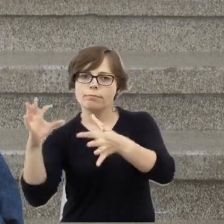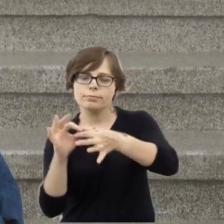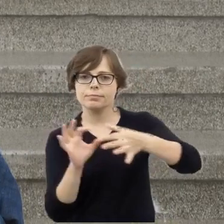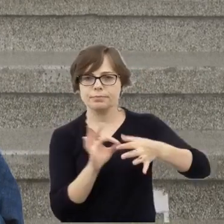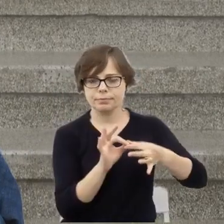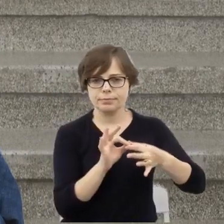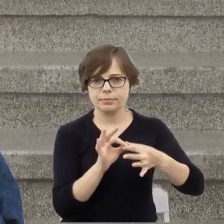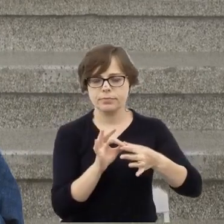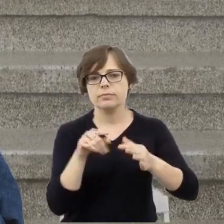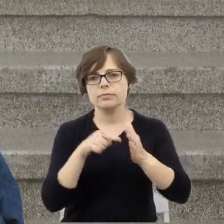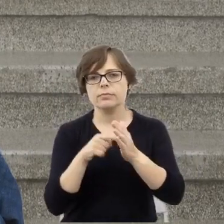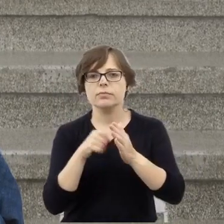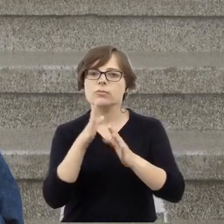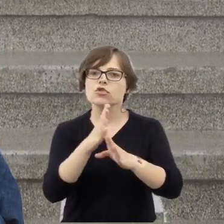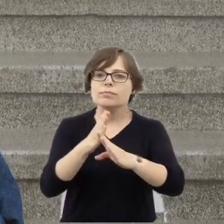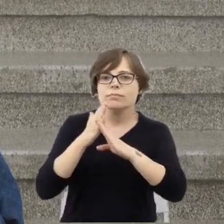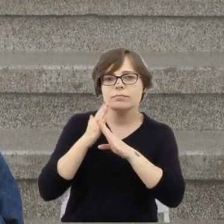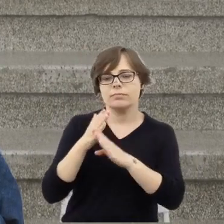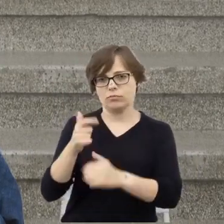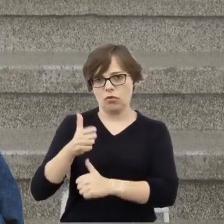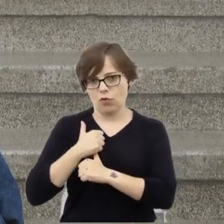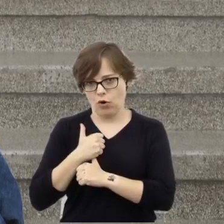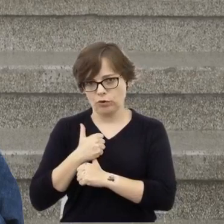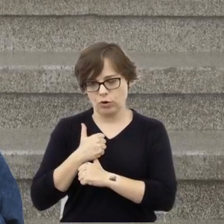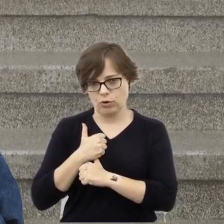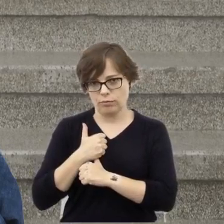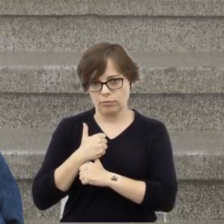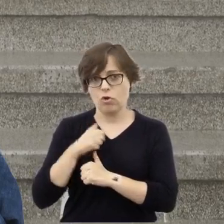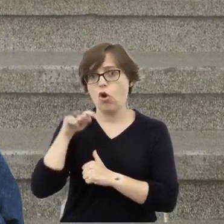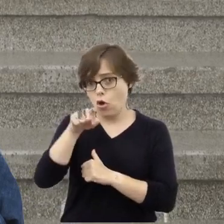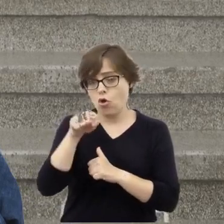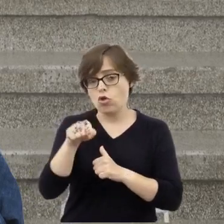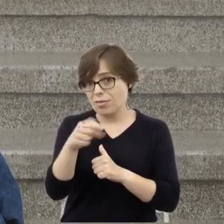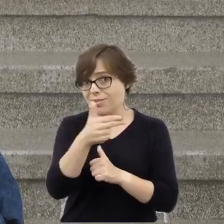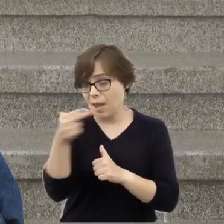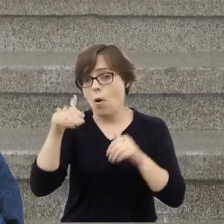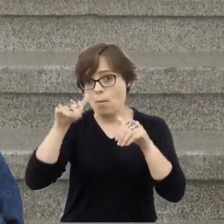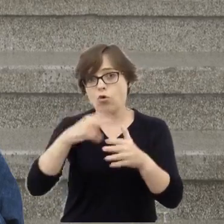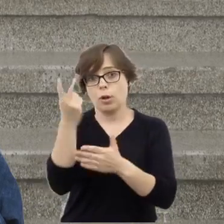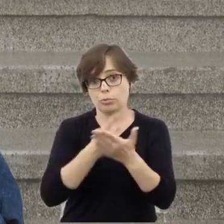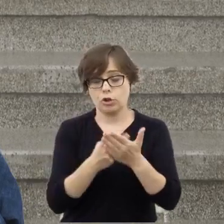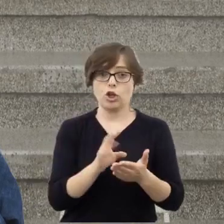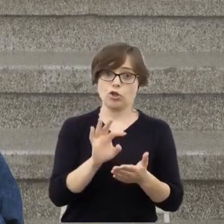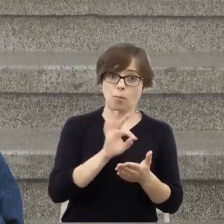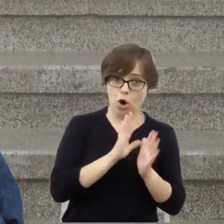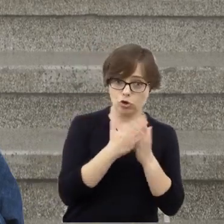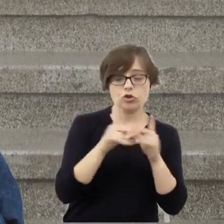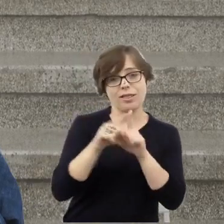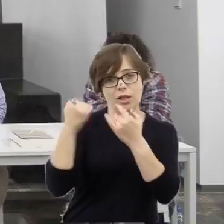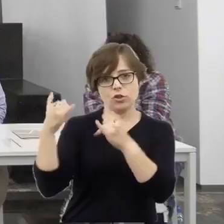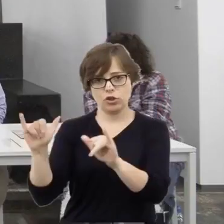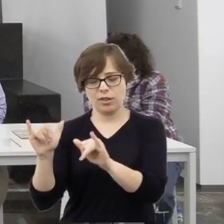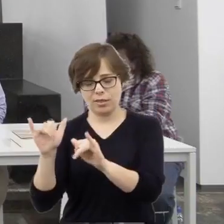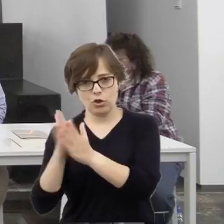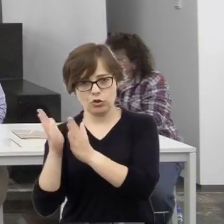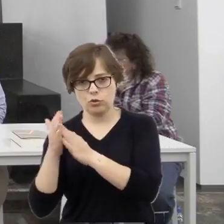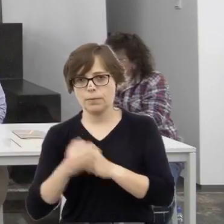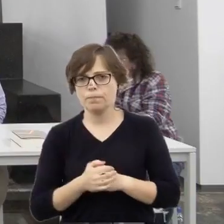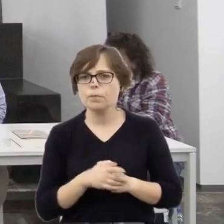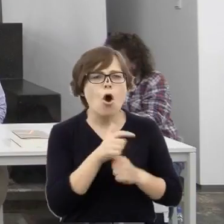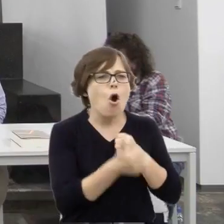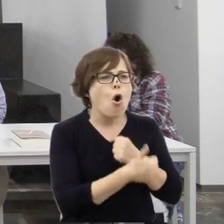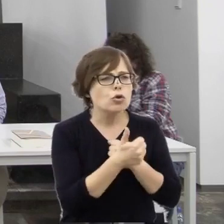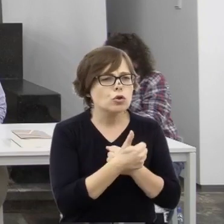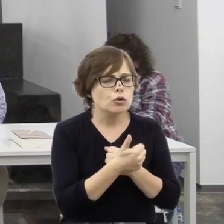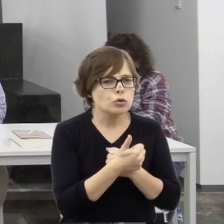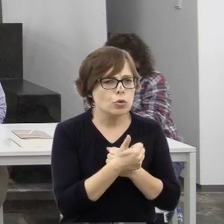O tym można przeczytać i w mojej książce, i w książkach innych historyków. O co chodziło? To były też pogromy na Żydach,